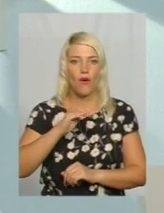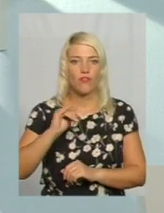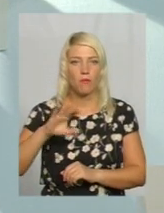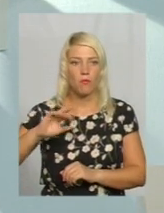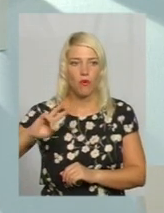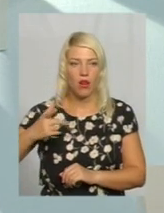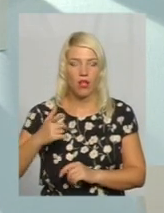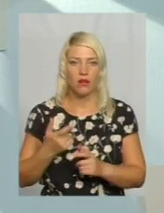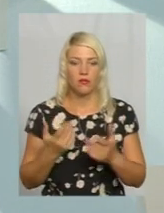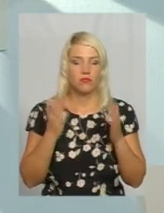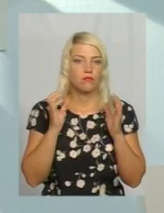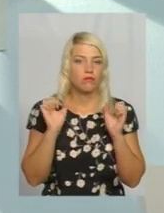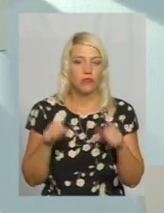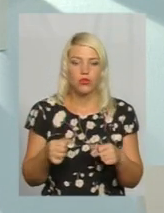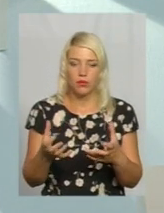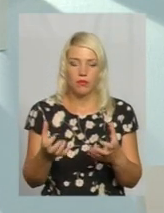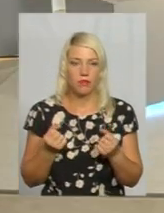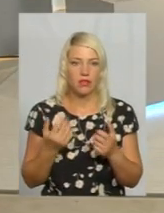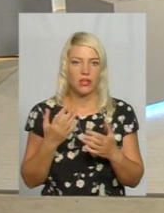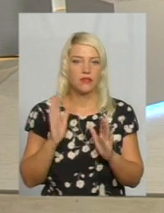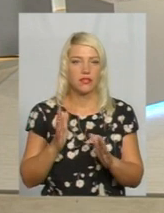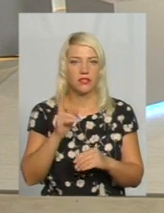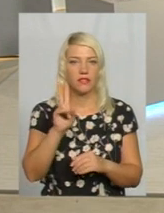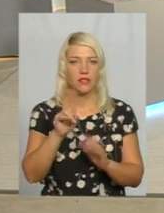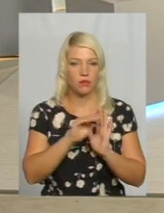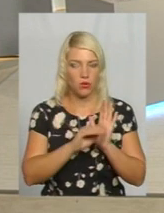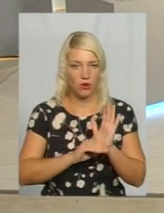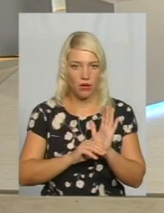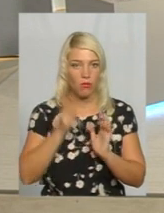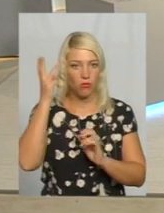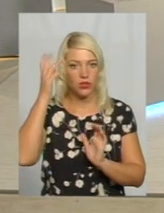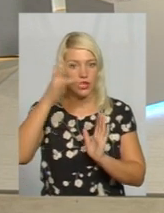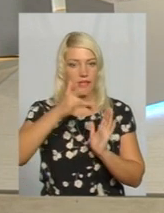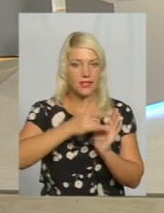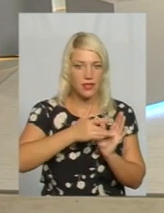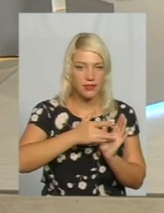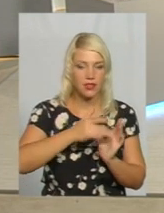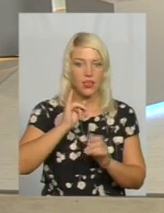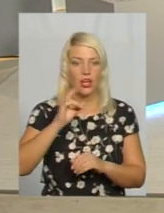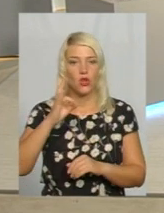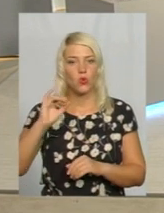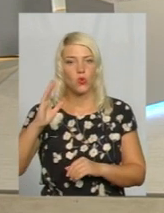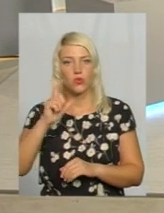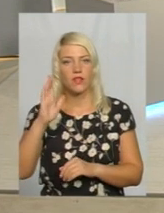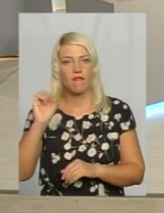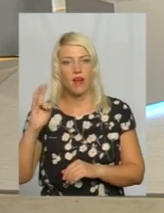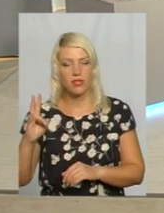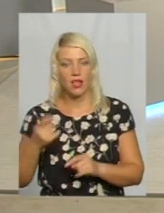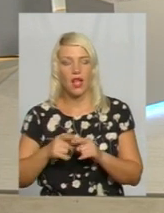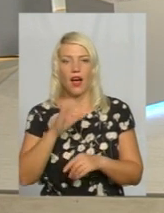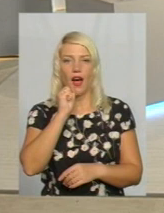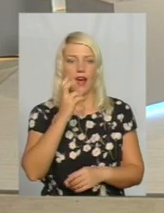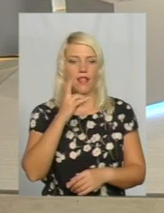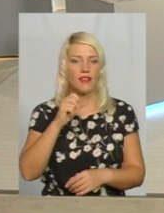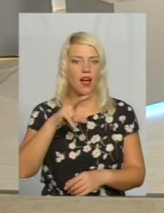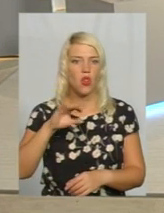дві програми. Це Поділля-Центр і Ньюс-Ван. Тобто навіть аналоговий сигнал нерівномірно розповсюджується по області